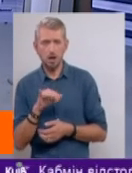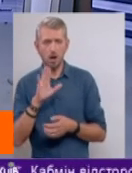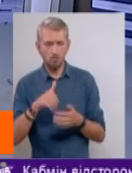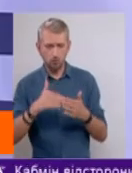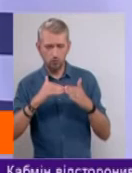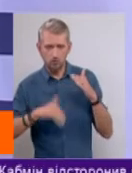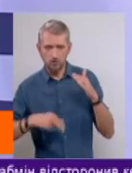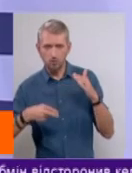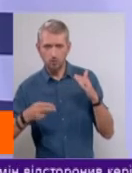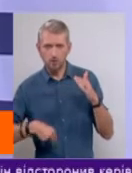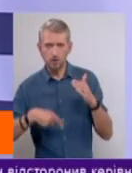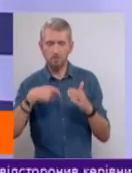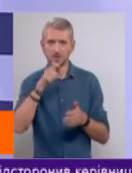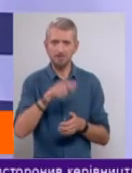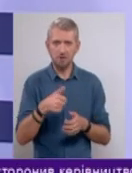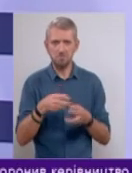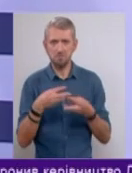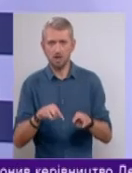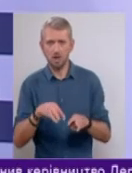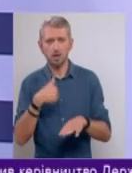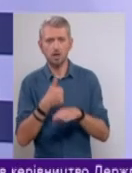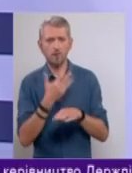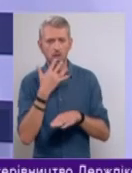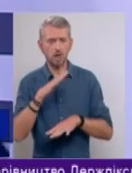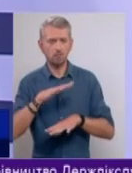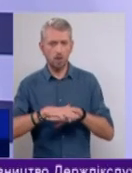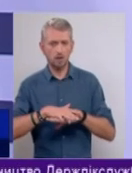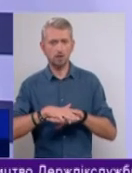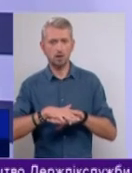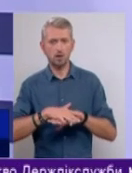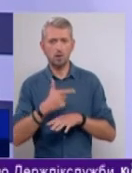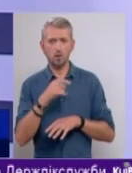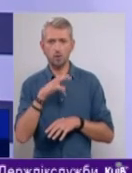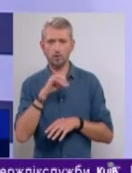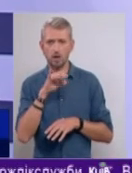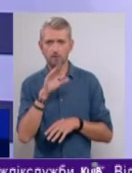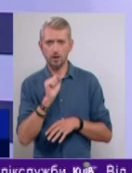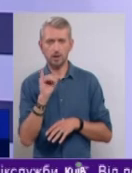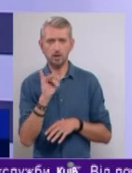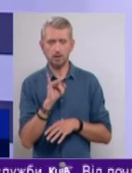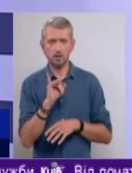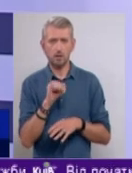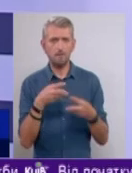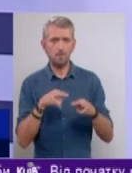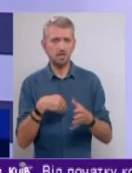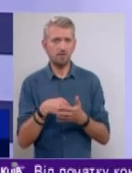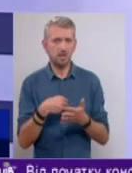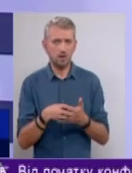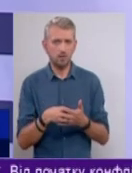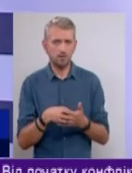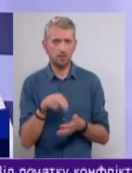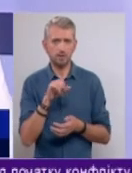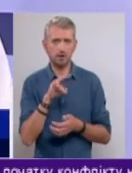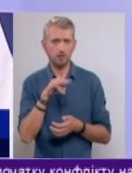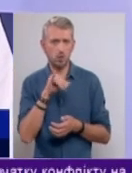підписавшись президент, прем'єр, глава Нацбанка Гонтарєва і міністр фінансів, по-моєму, Данилюк,